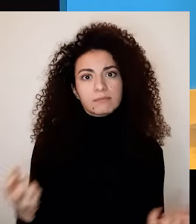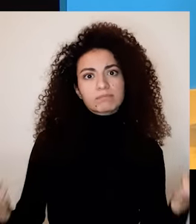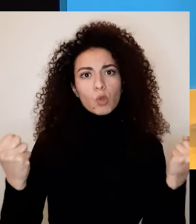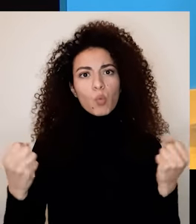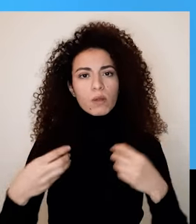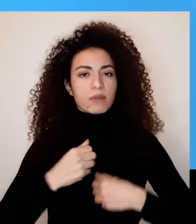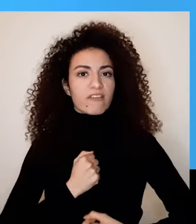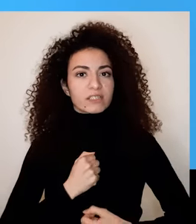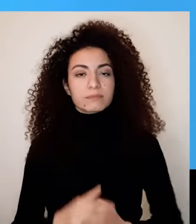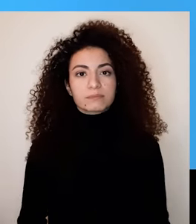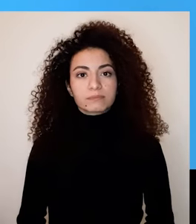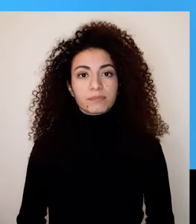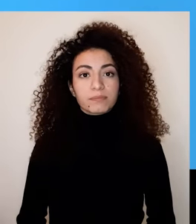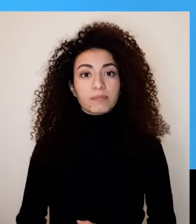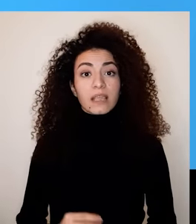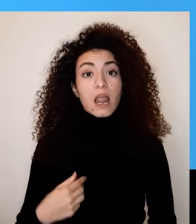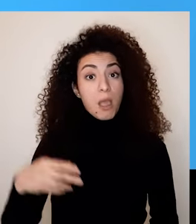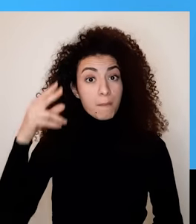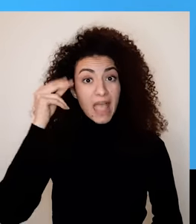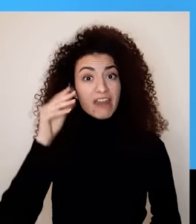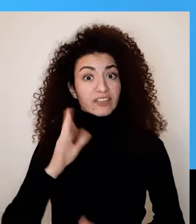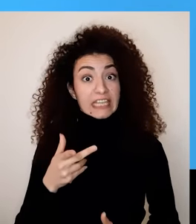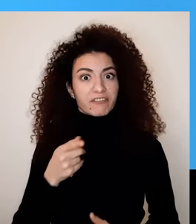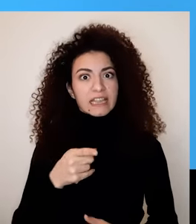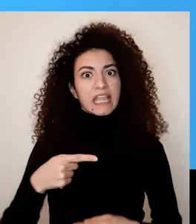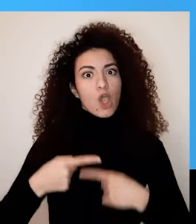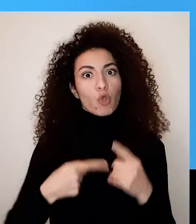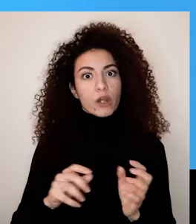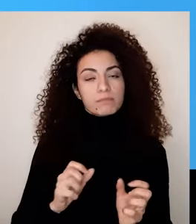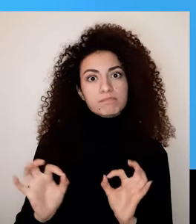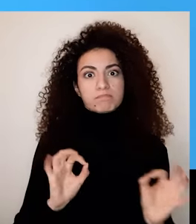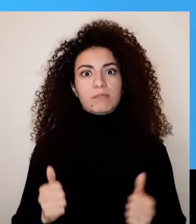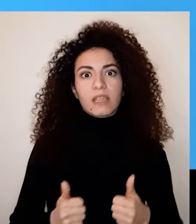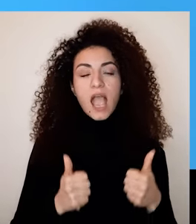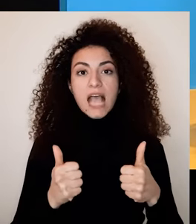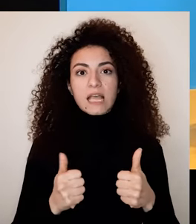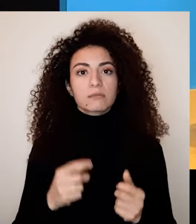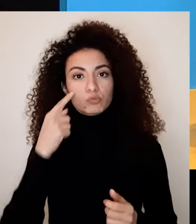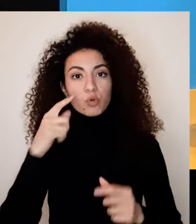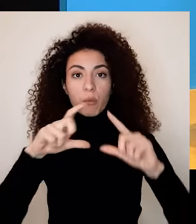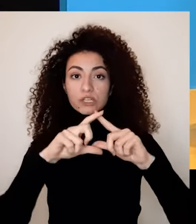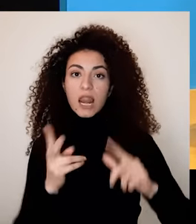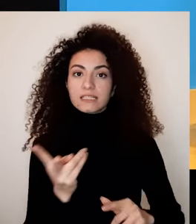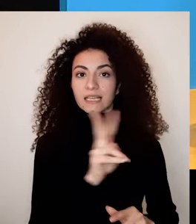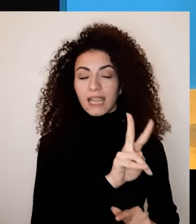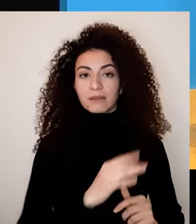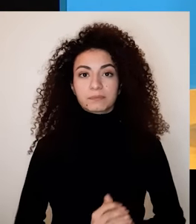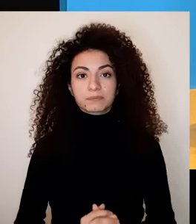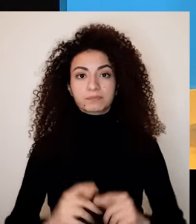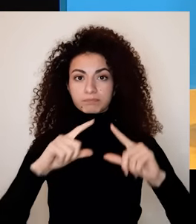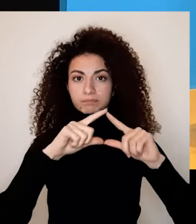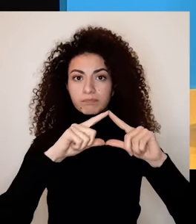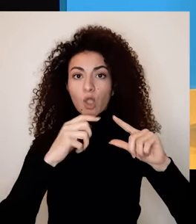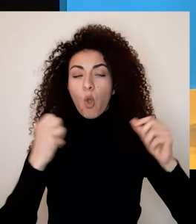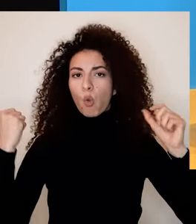وقدراتك؟ لمعرفة الجواب رح نتطلع على المسلس الثاني مسلس القوة مسلس القوة قائم على